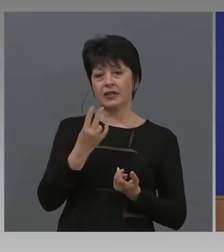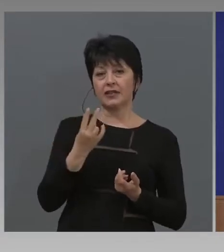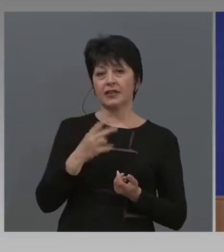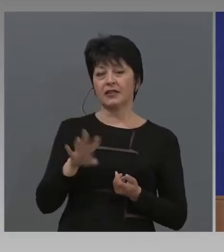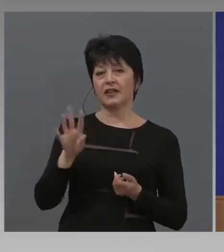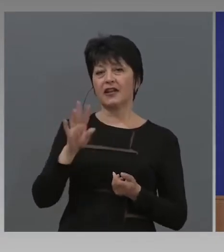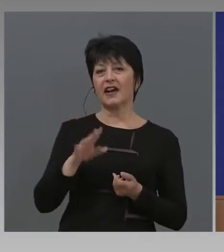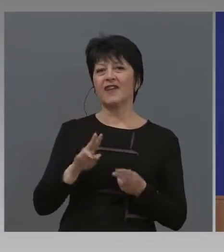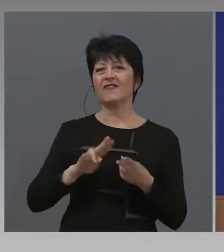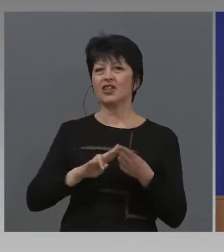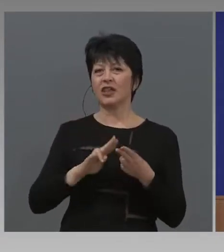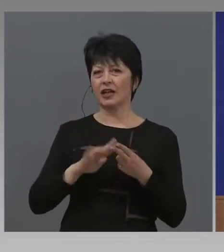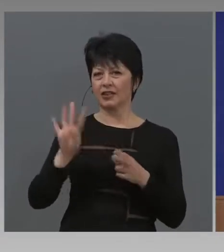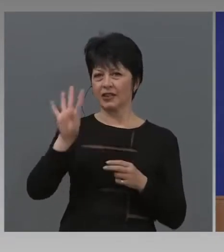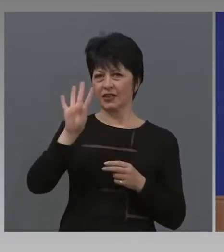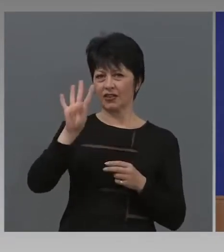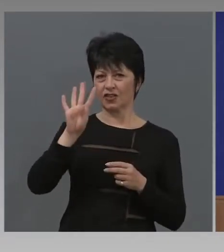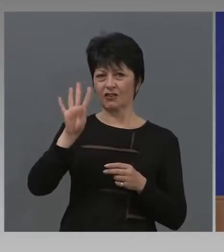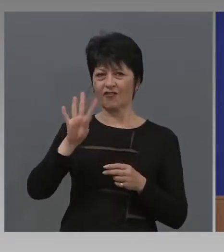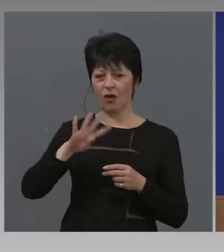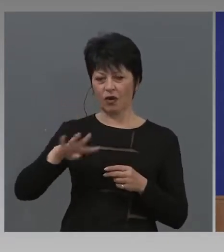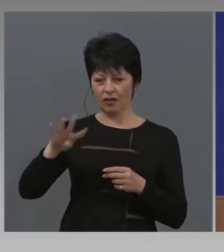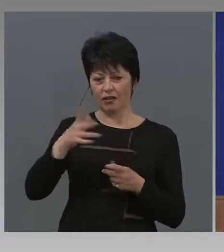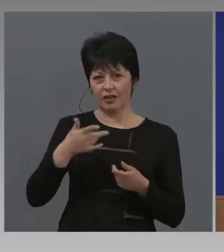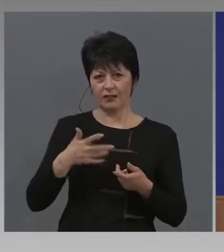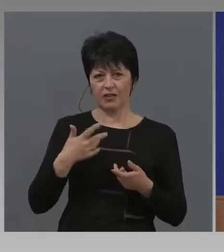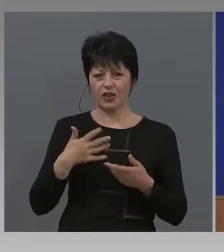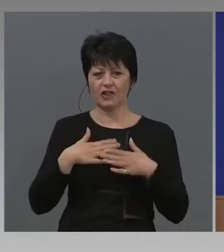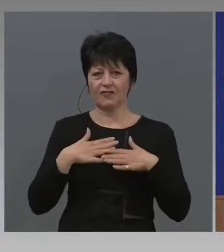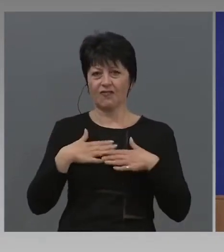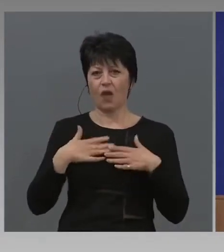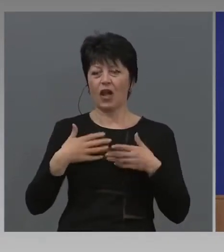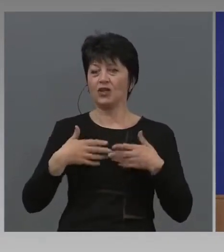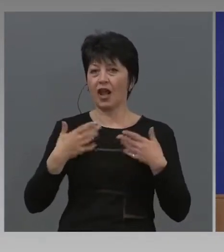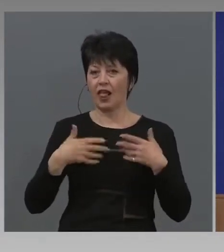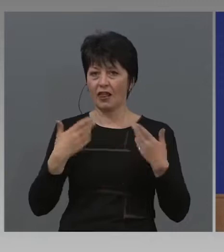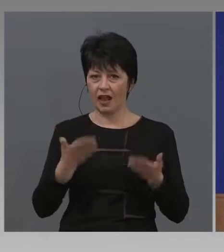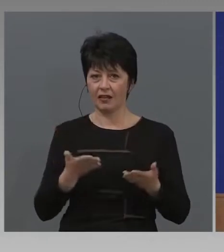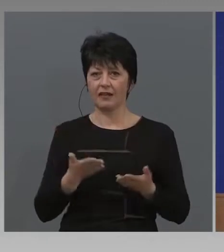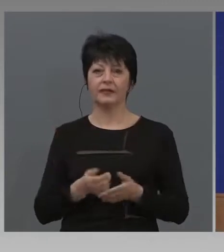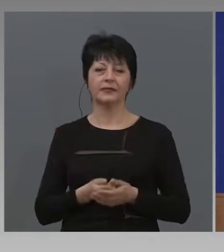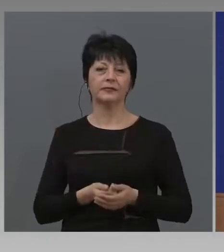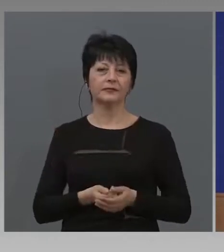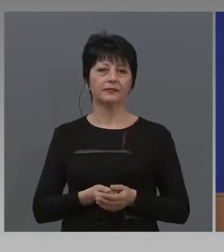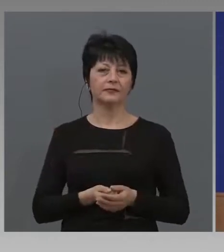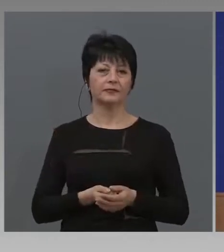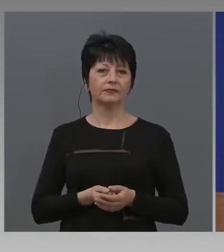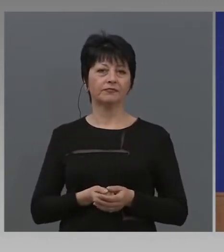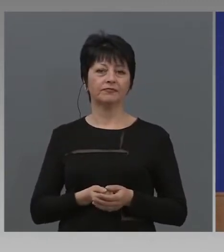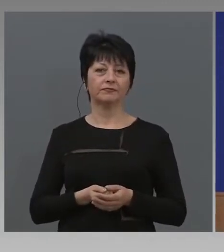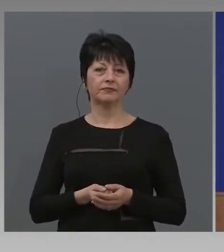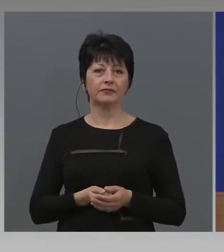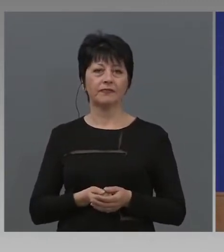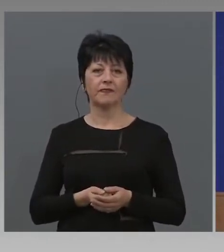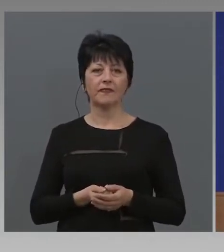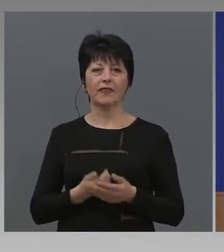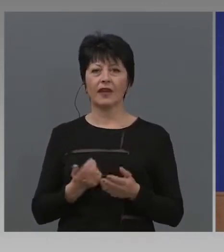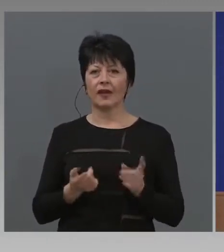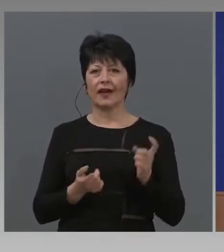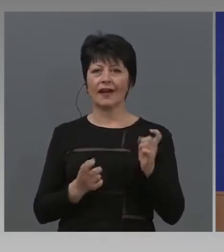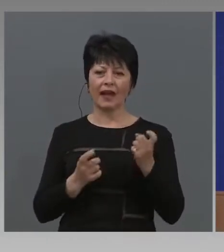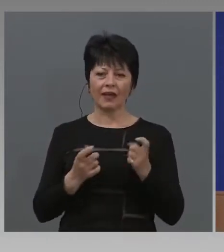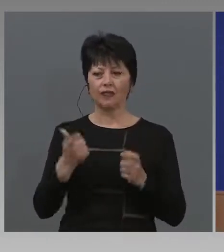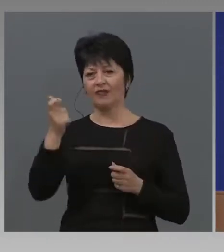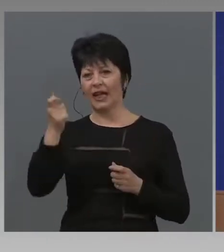искаше. Има свои желания. Новата четворка има свои желания. грандове